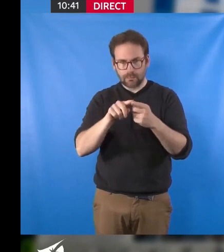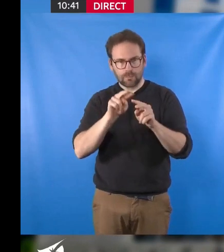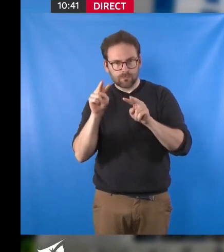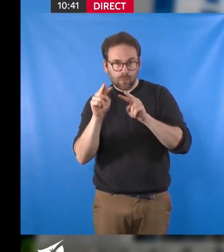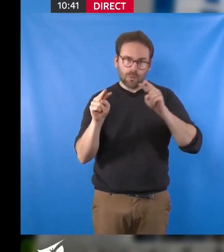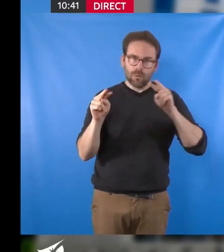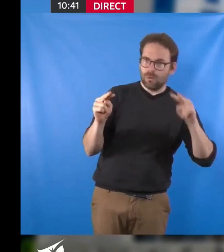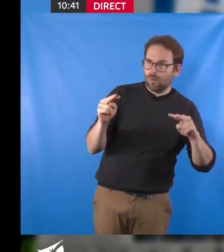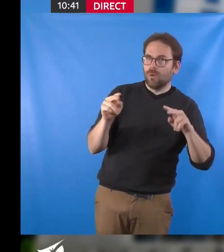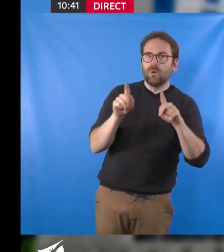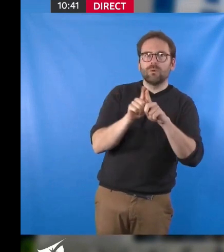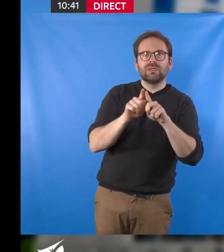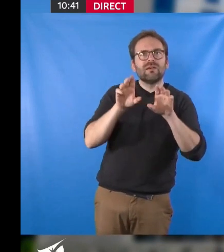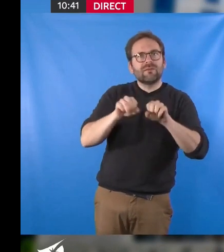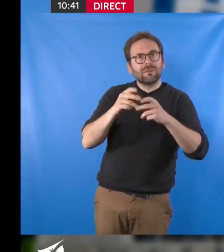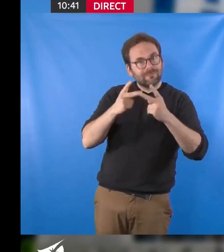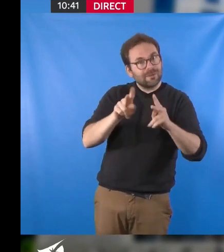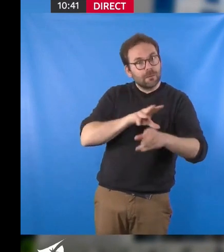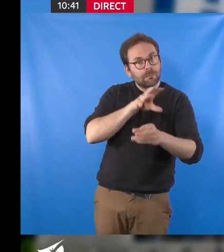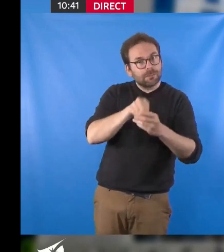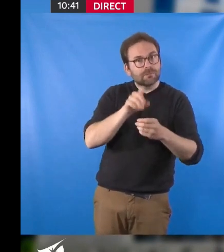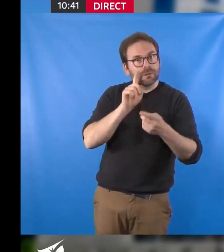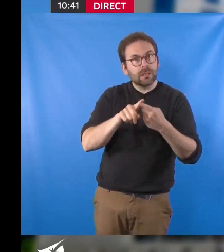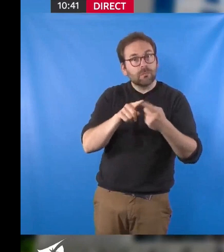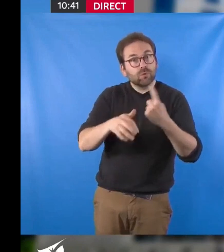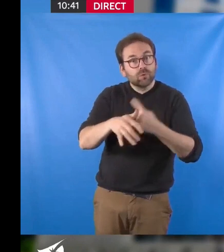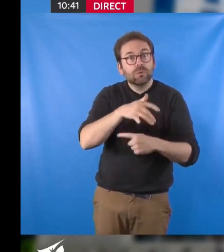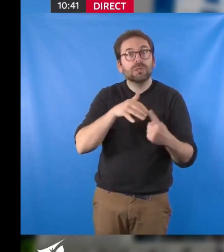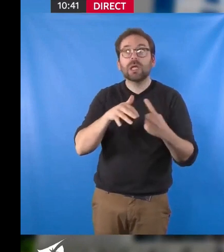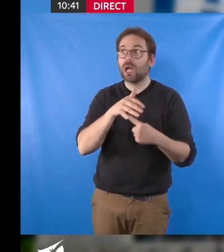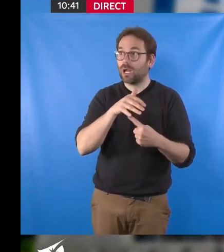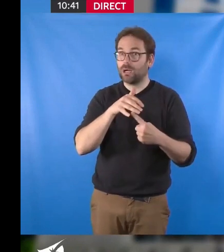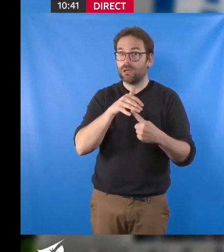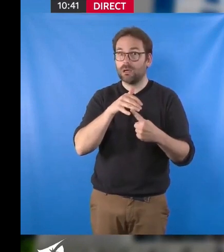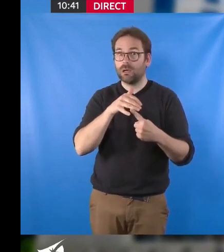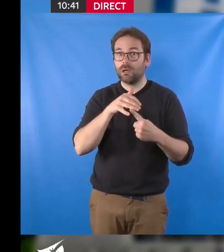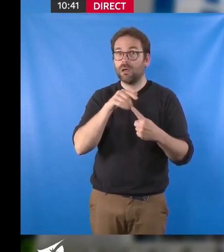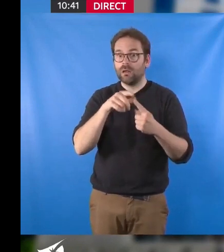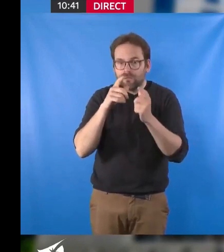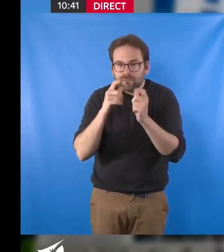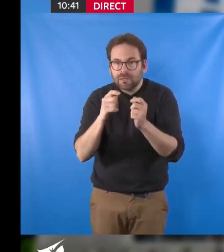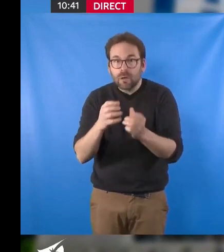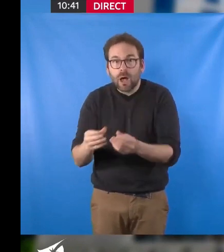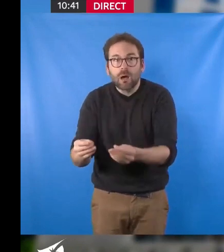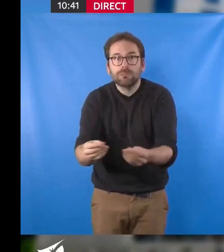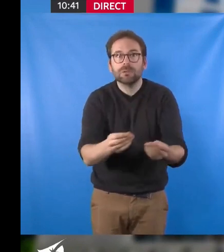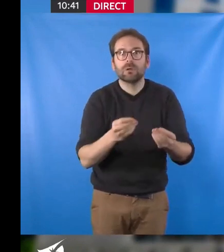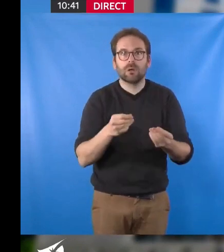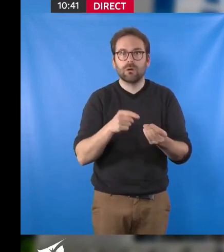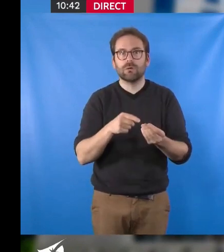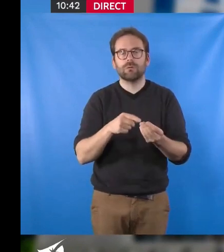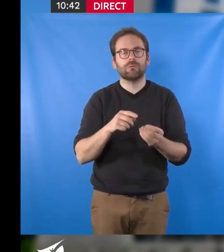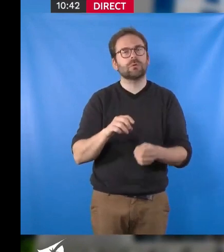de la fabrique de nos villes, justement de cette question sociale, de cette question de l'attention aux habitants qui y vivent, et notamment